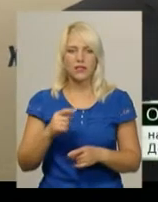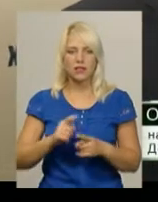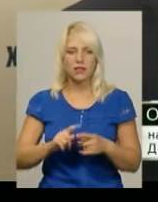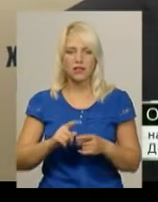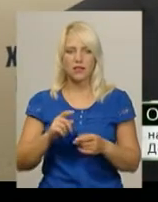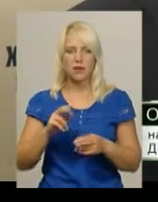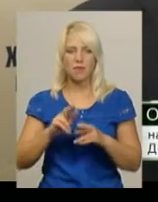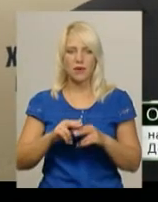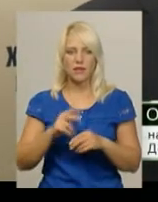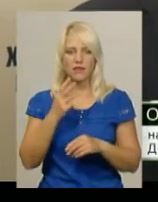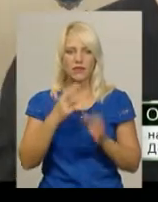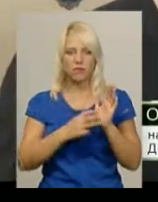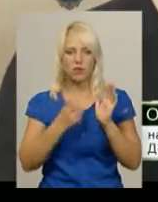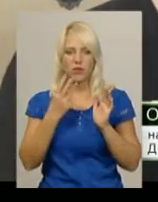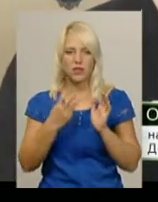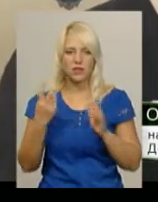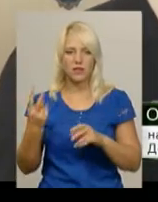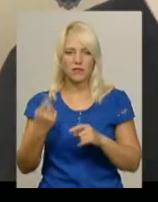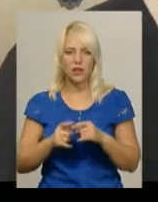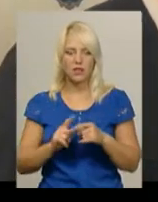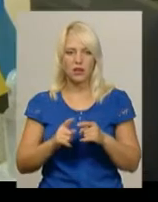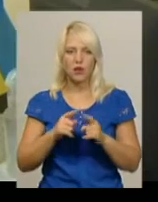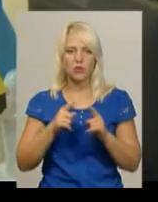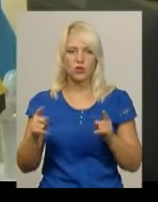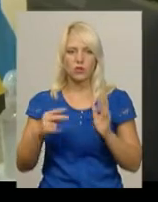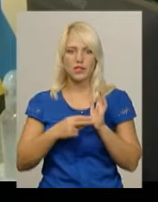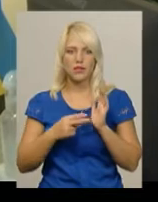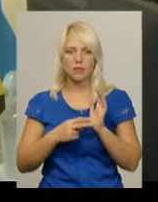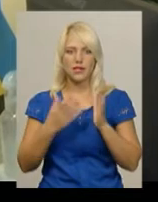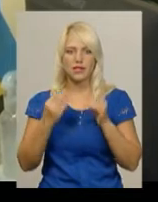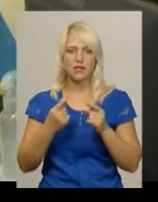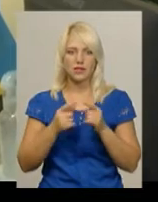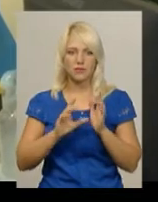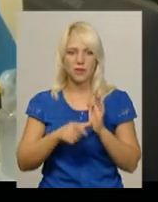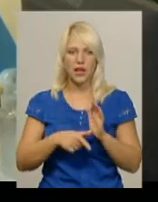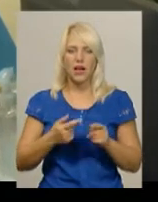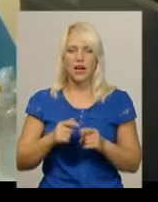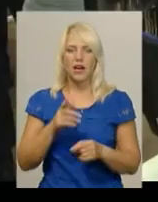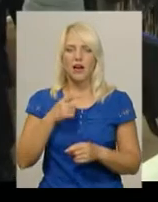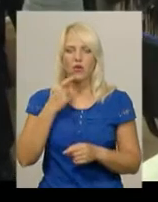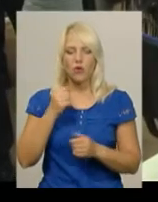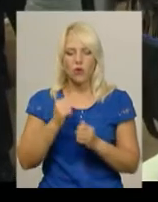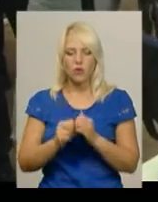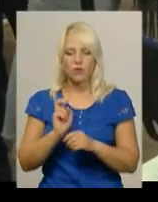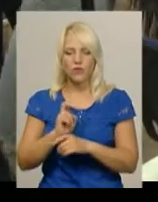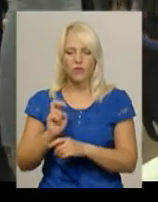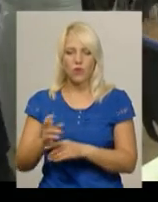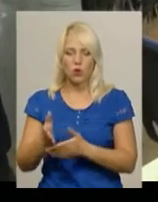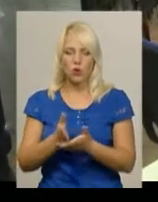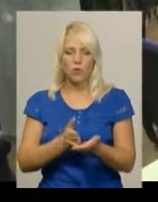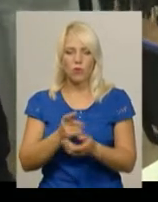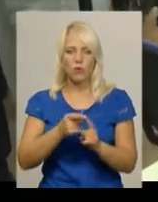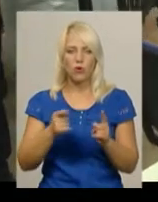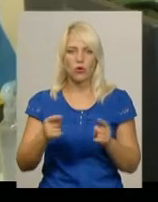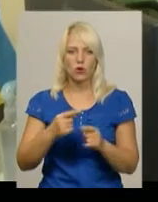810 гривень 32 копійки. Це протягом семи робочих днів. Адміністратор сектору Олена Ілюхіна каже, кожного відвідувачу обслуговують